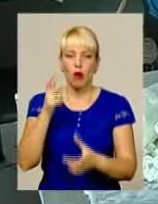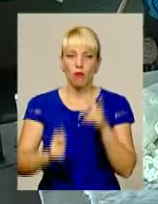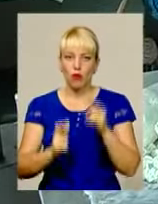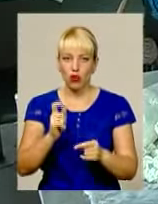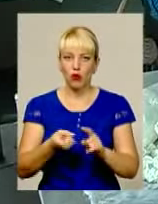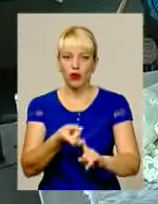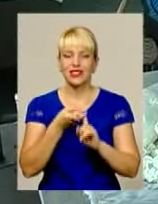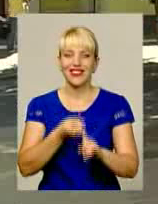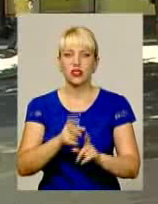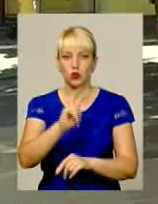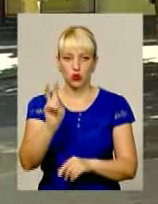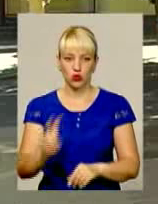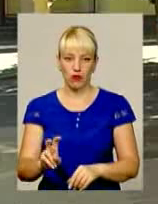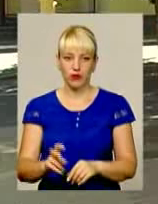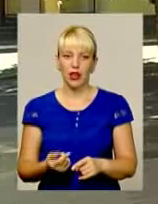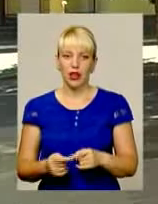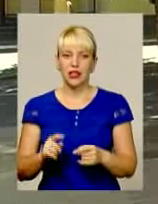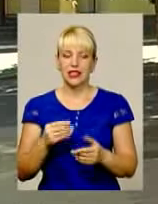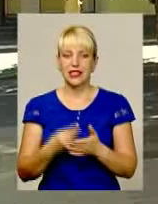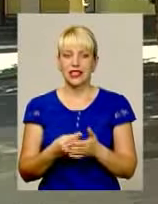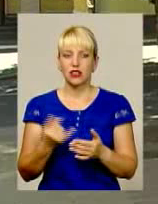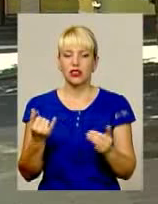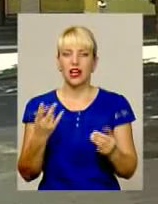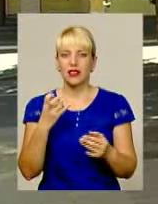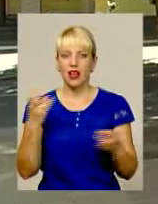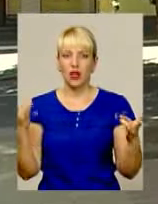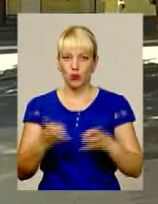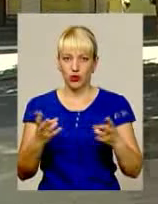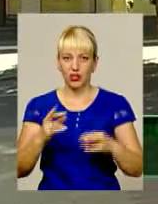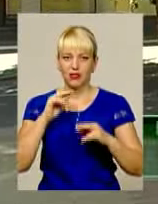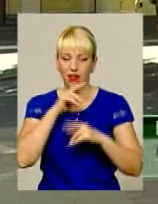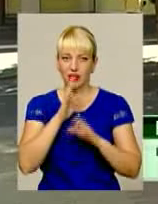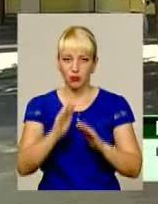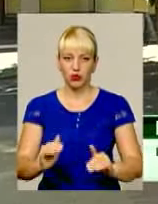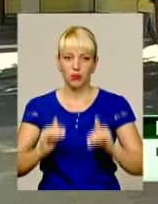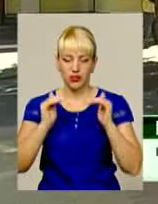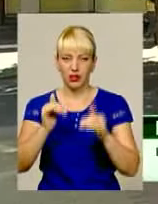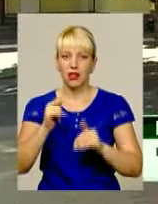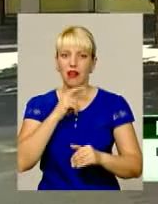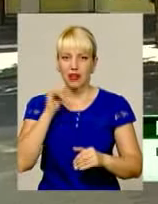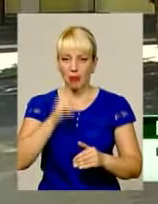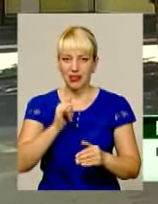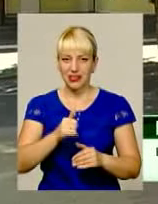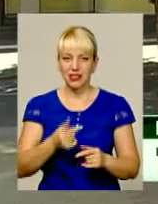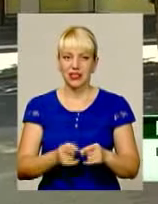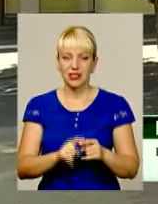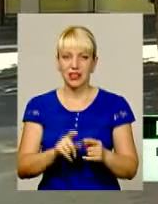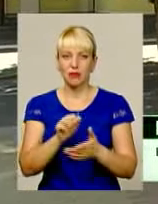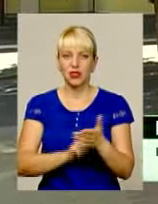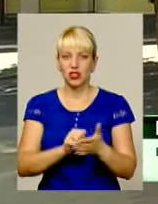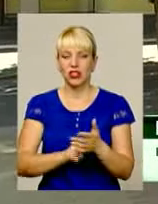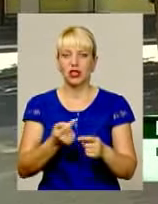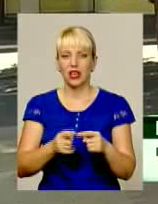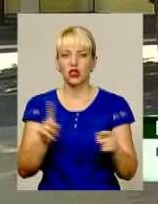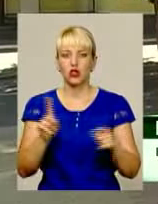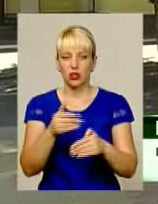коливанням валютних курсів. Ціна на саме необхідне, тобто на ліки, підніметься ціна на бензин і відповідно це спочинить те, що ми